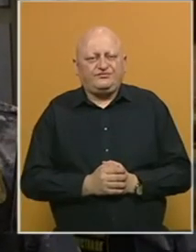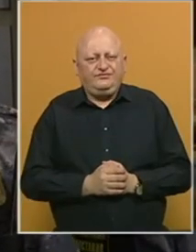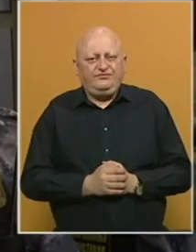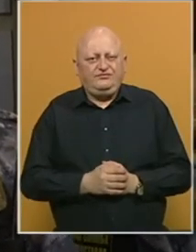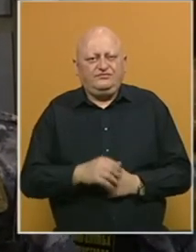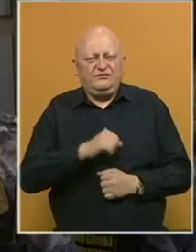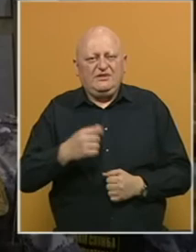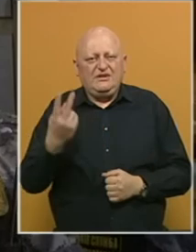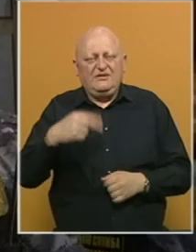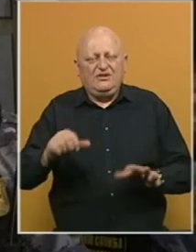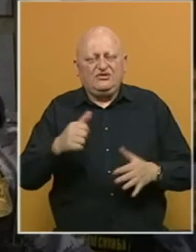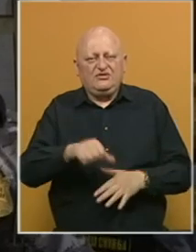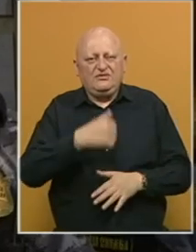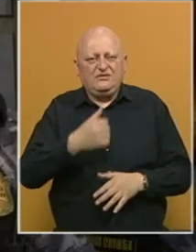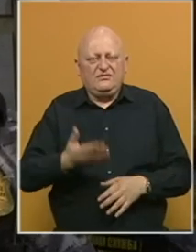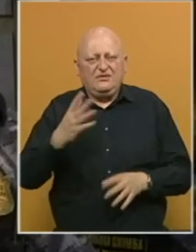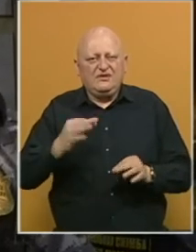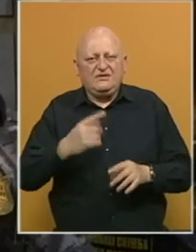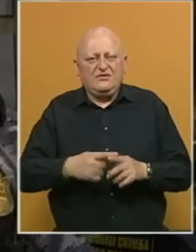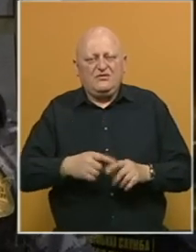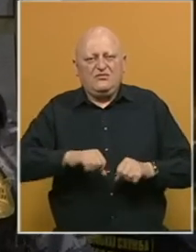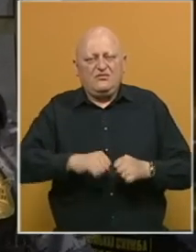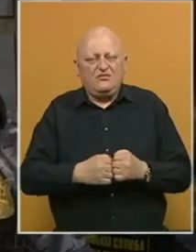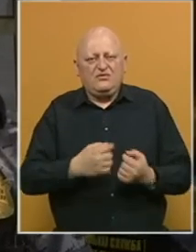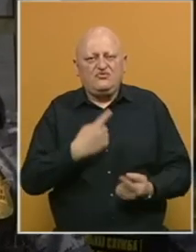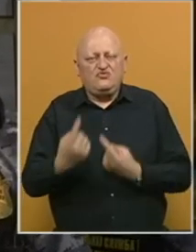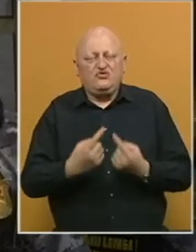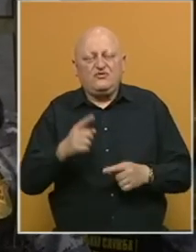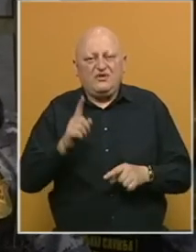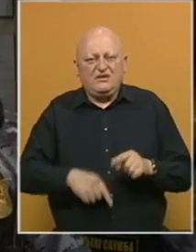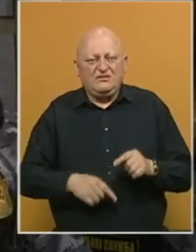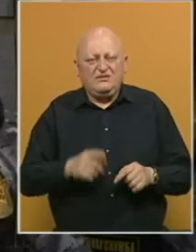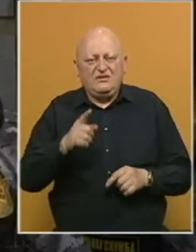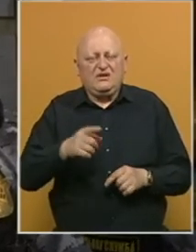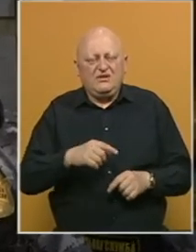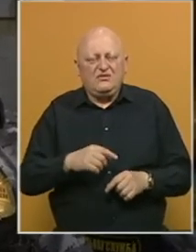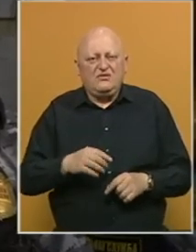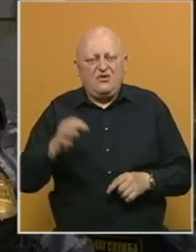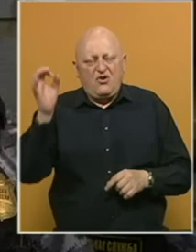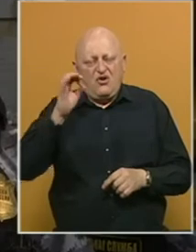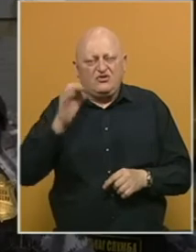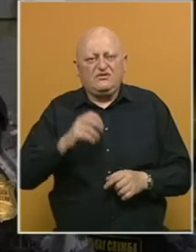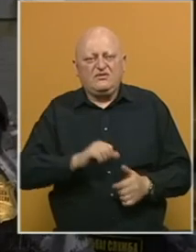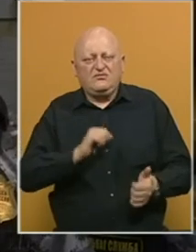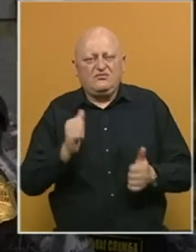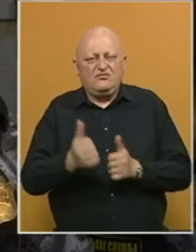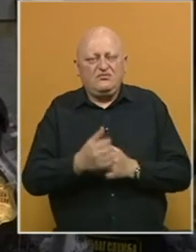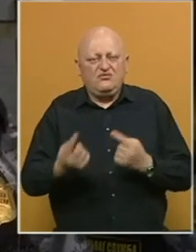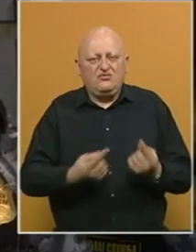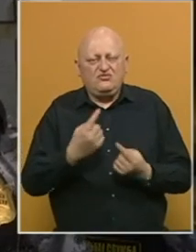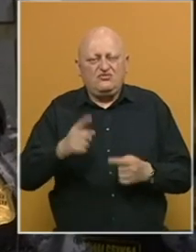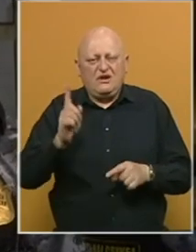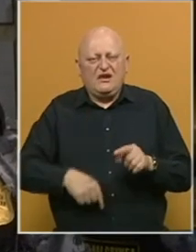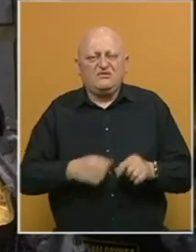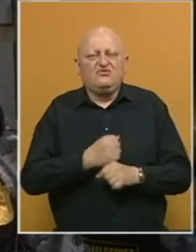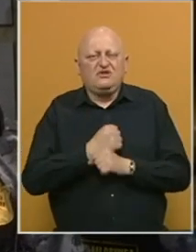Samo 2016. godine je više od deset puta prekršio uslovnu kaznu. Čak i tada je bilo osnova za preinačenje uslovne u